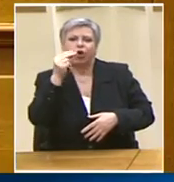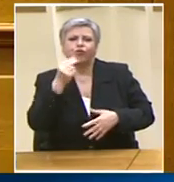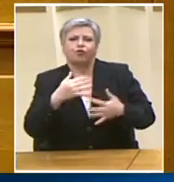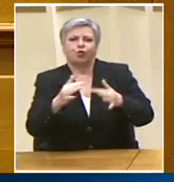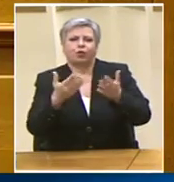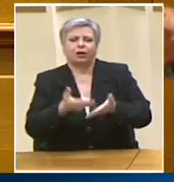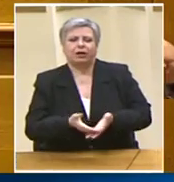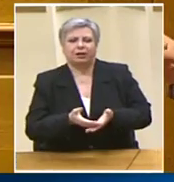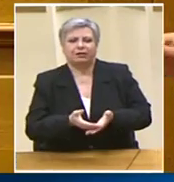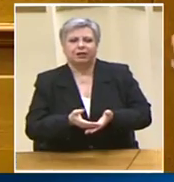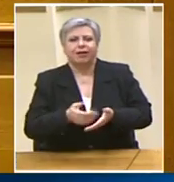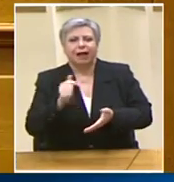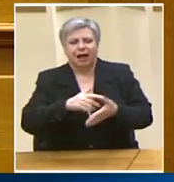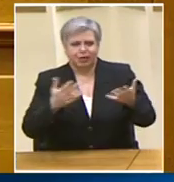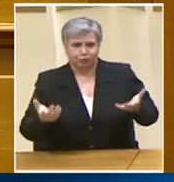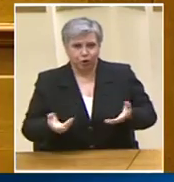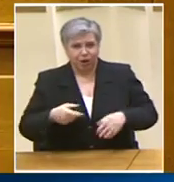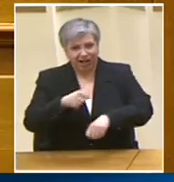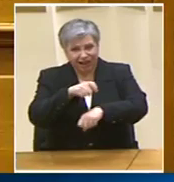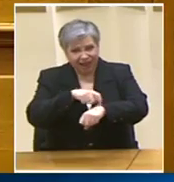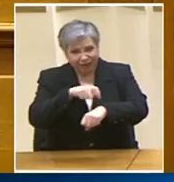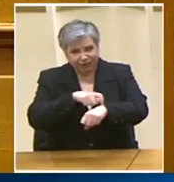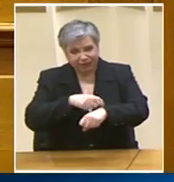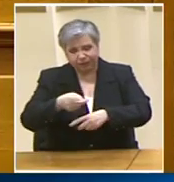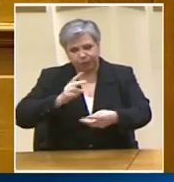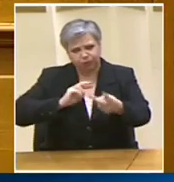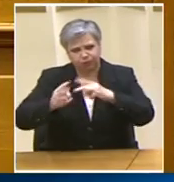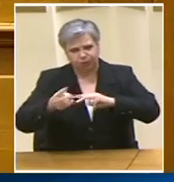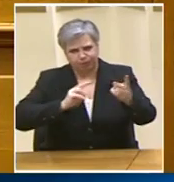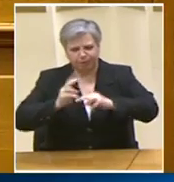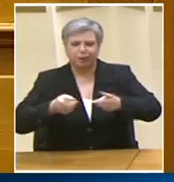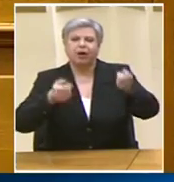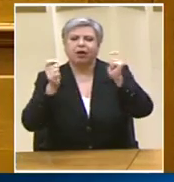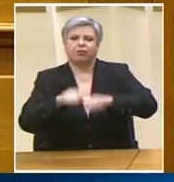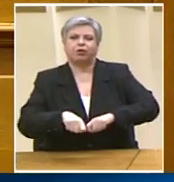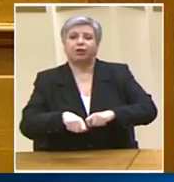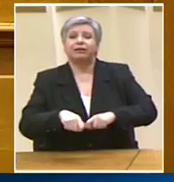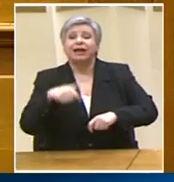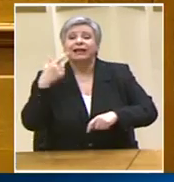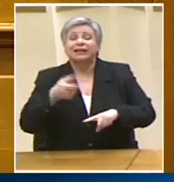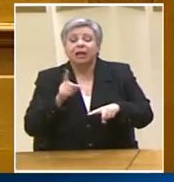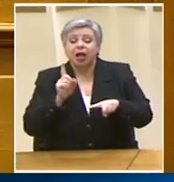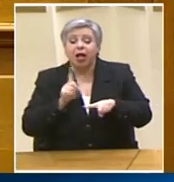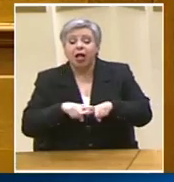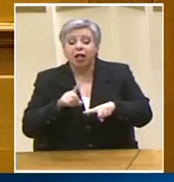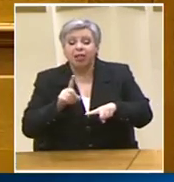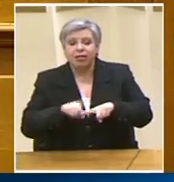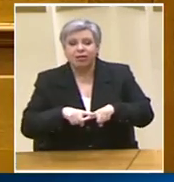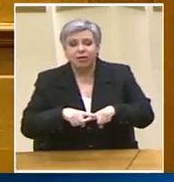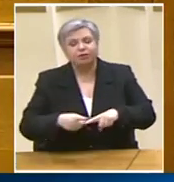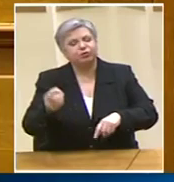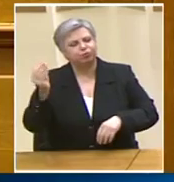συμπεράσματά του δεν θα κάνω διάλογο μαζί σας αλλά ο ελληνικός λαός θα βγάλει τα συμπεράσματά του πολύ γρήγορα και ξέρετε κάτι